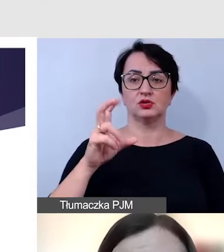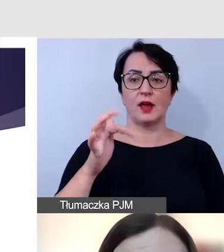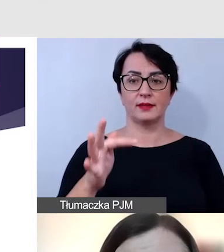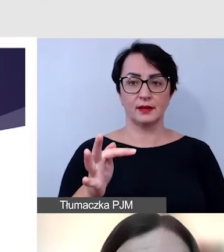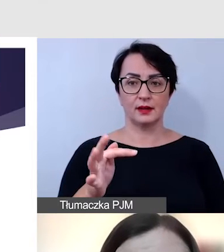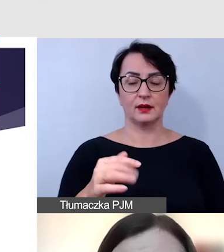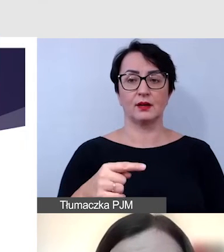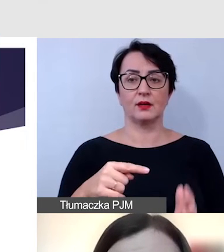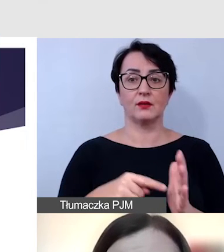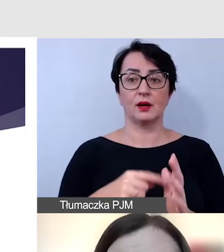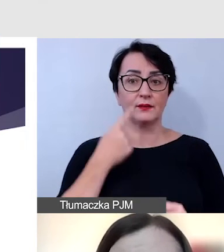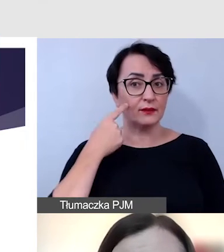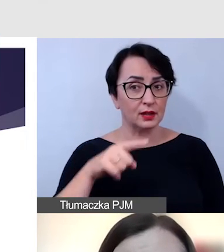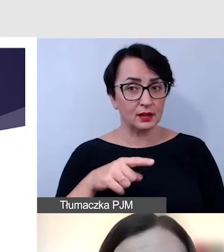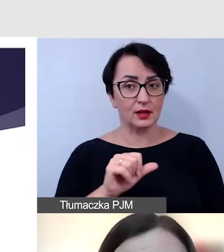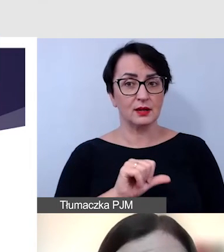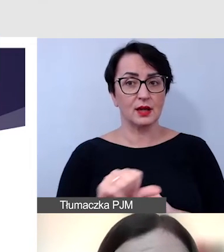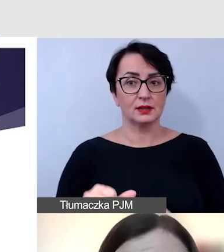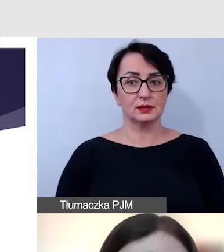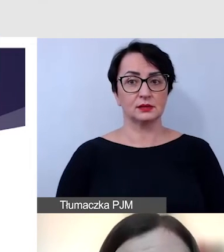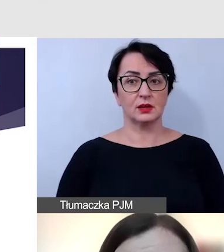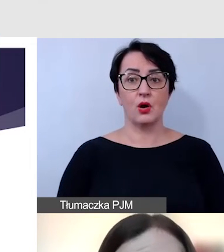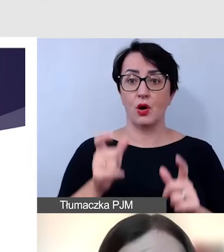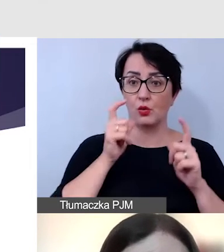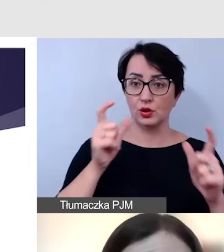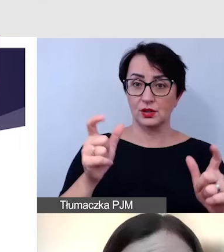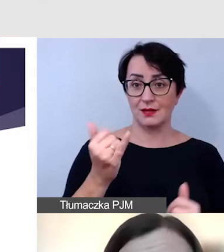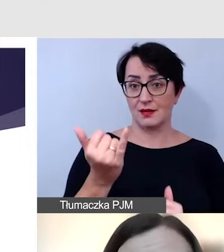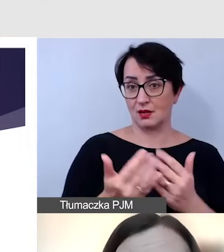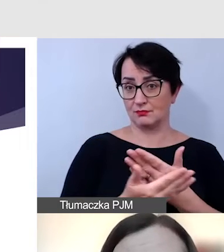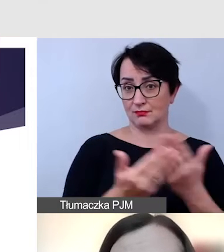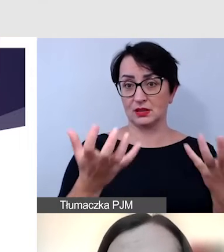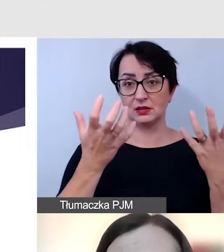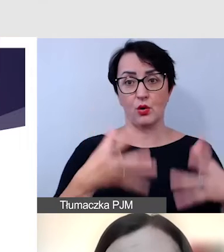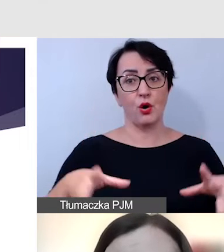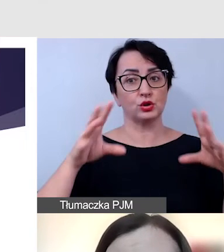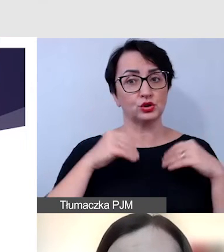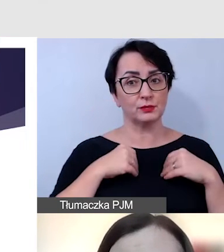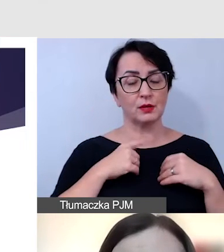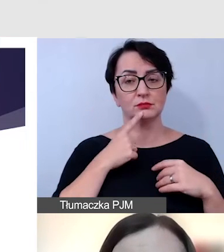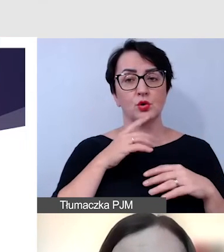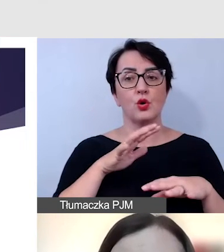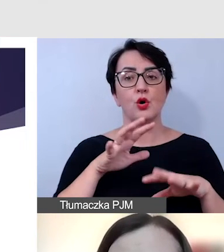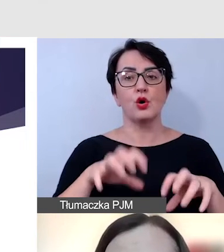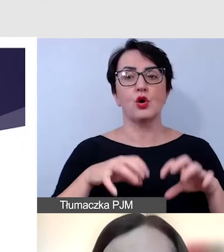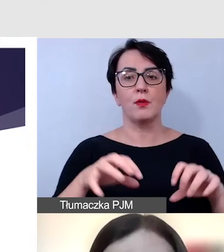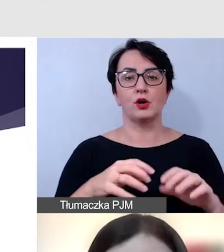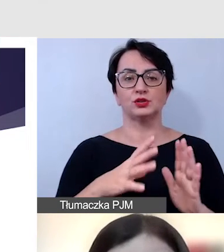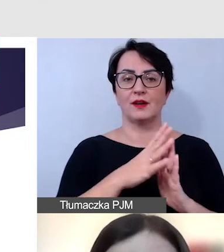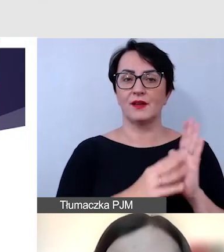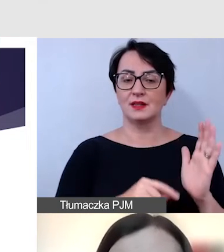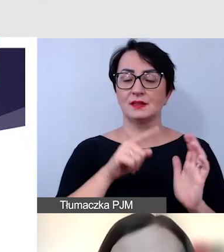pojawiło się ogłoszenie, że jeśli chcą Państwo otrzymać roboczą wersję checklisty,